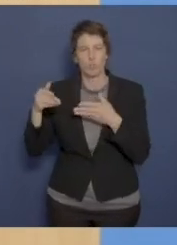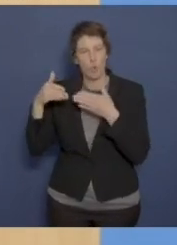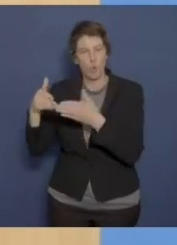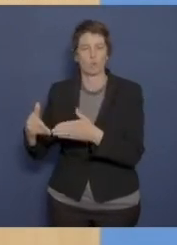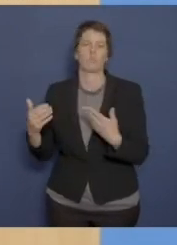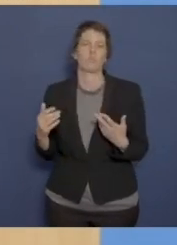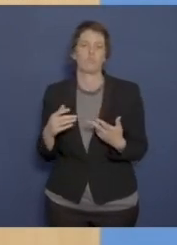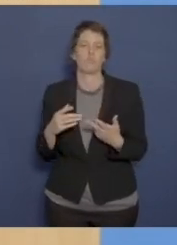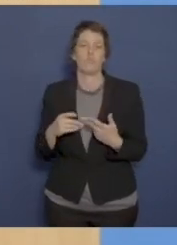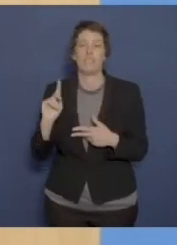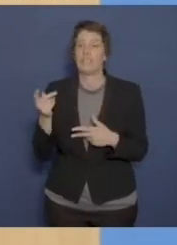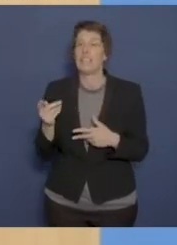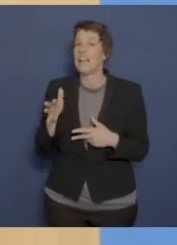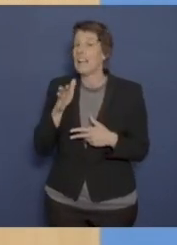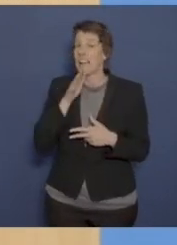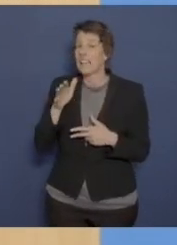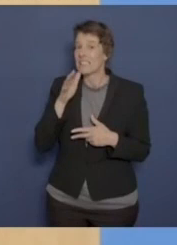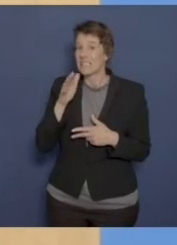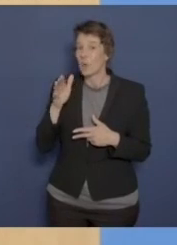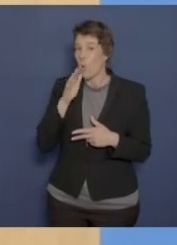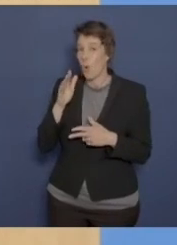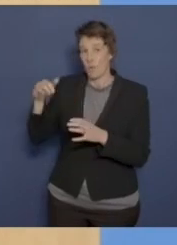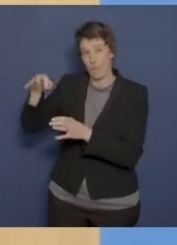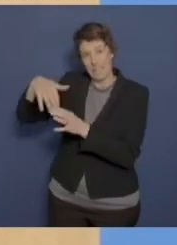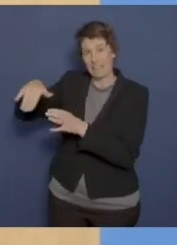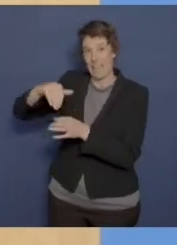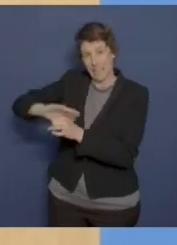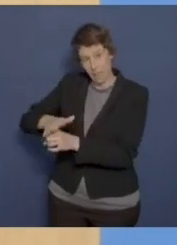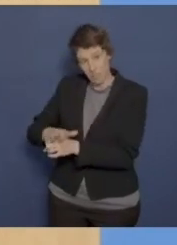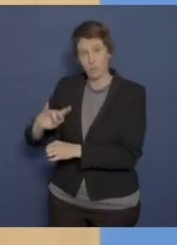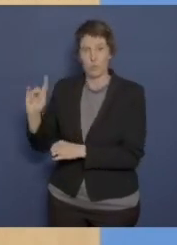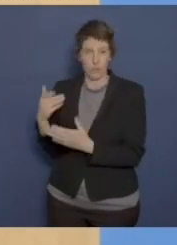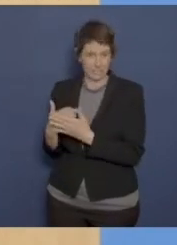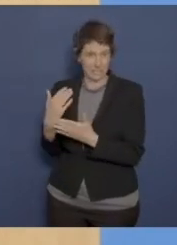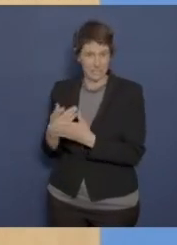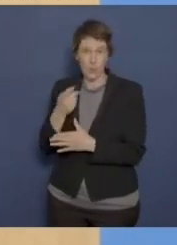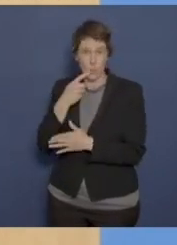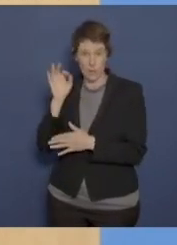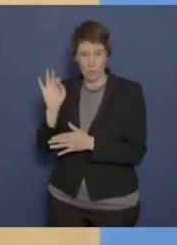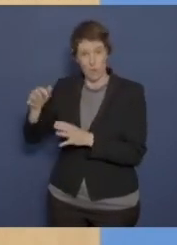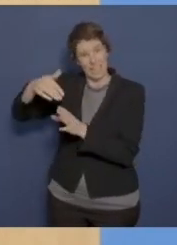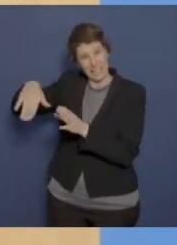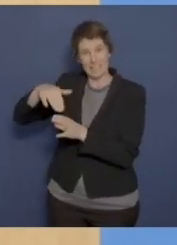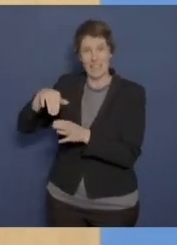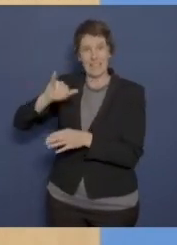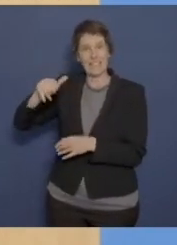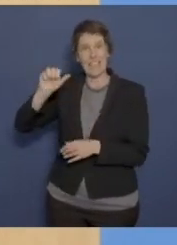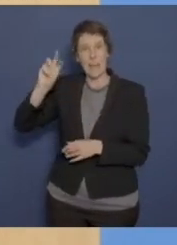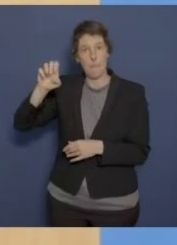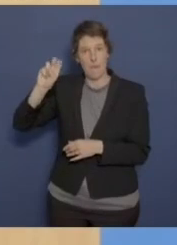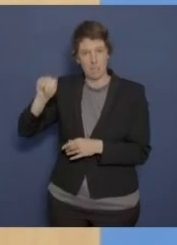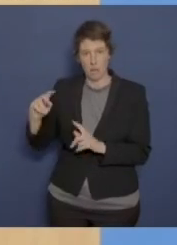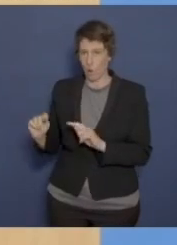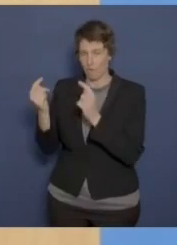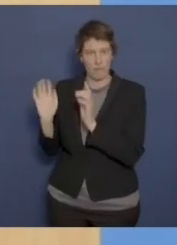Das ist kein Risiko des Einsatzes für interne Repressionen und keine Relevanz dieser Güter für den Jemen-Konflikt zum